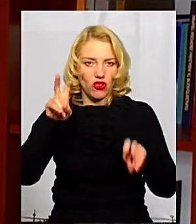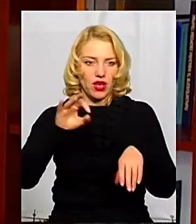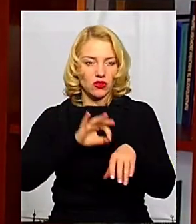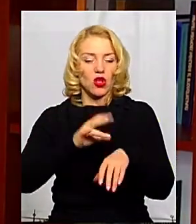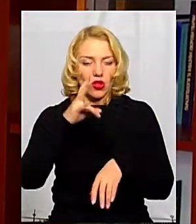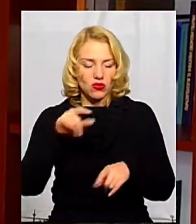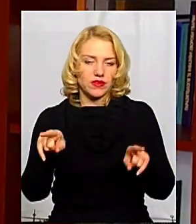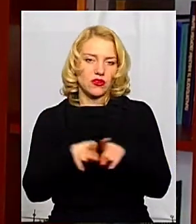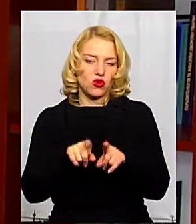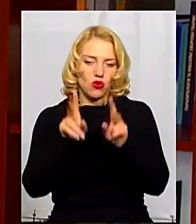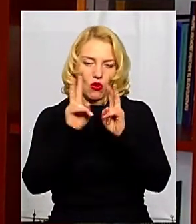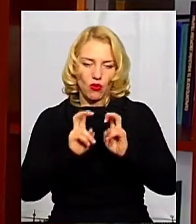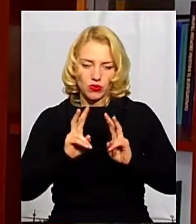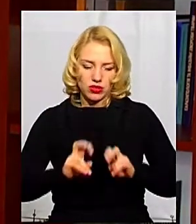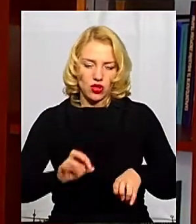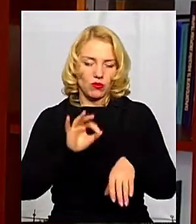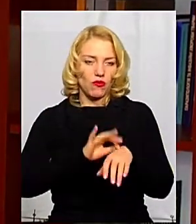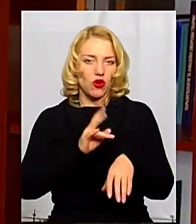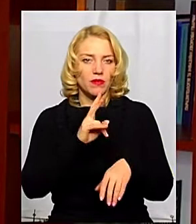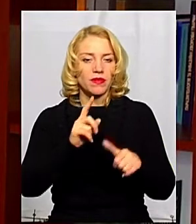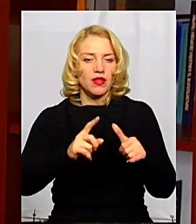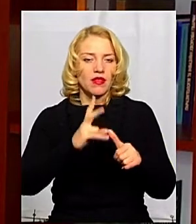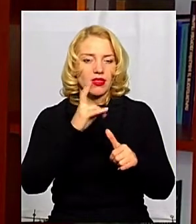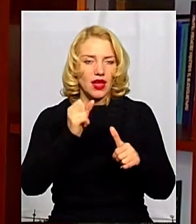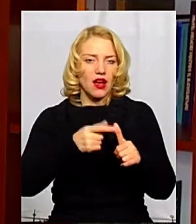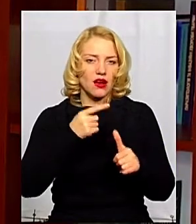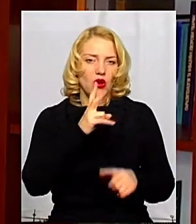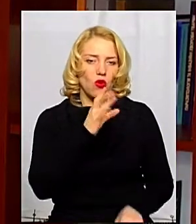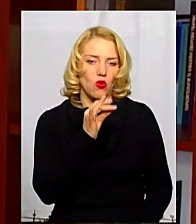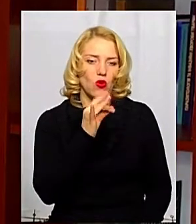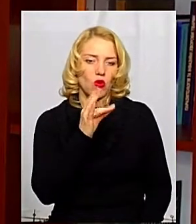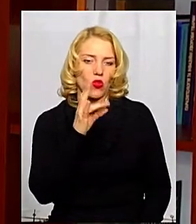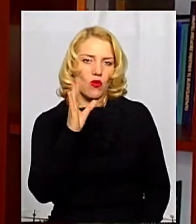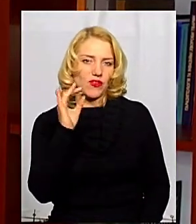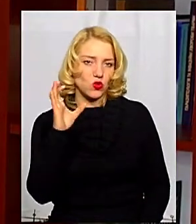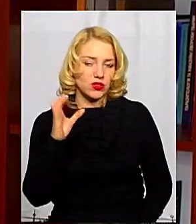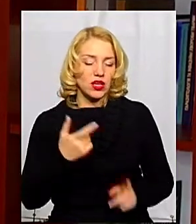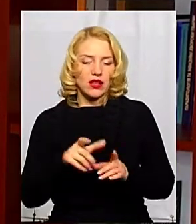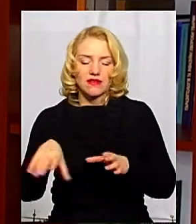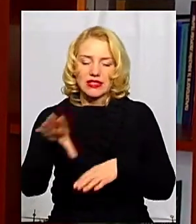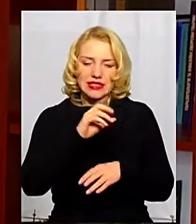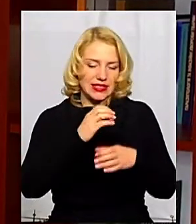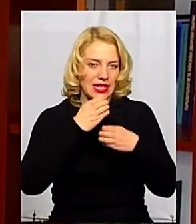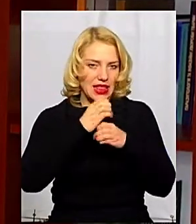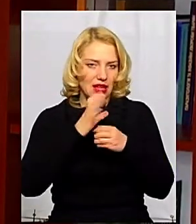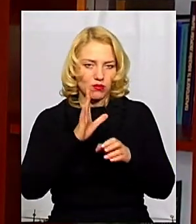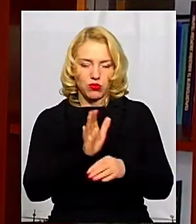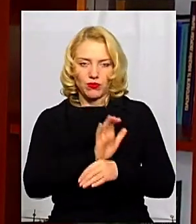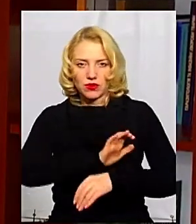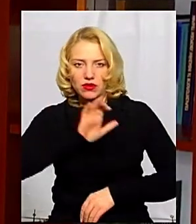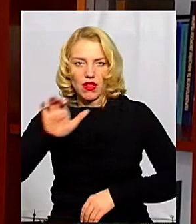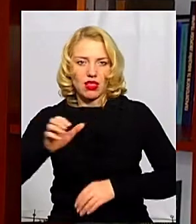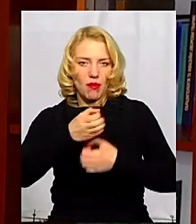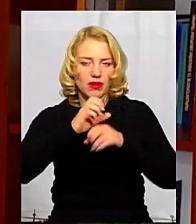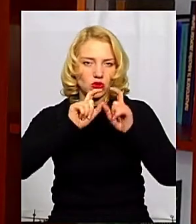обстежуємо хворих і на коронавірус. Абсолютно всі аналізи ми будемо направляти в наш обласний центр лабораторний, і